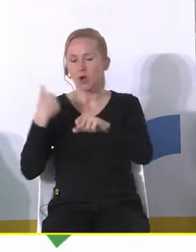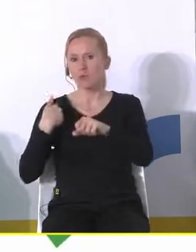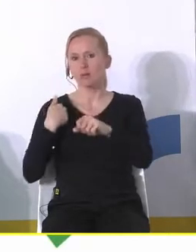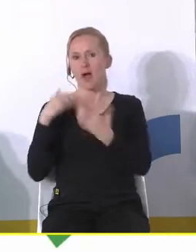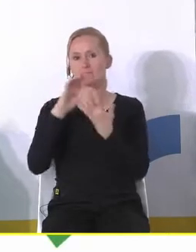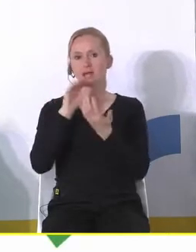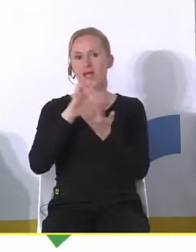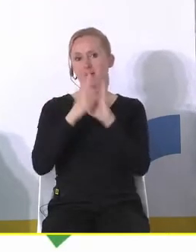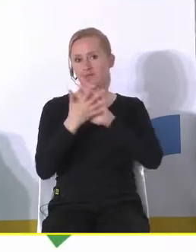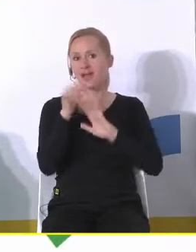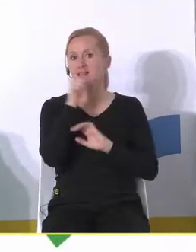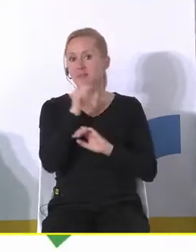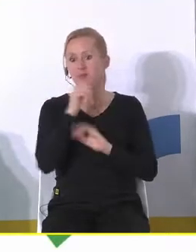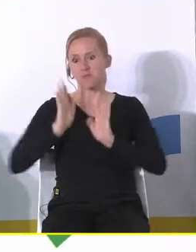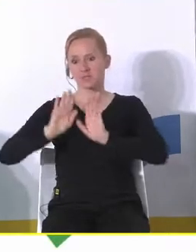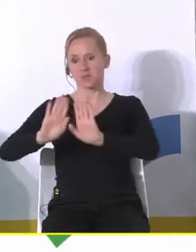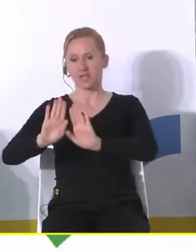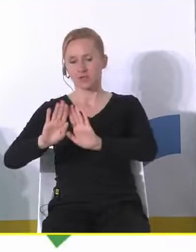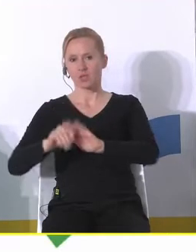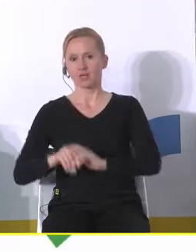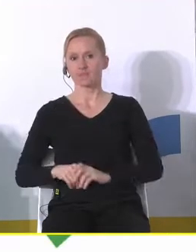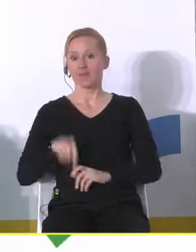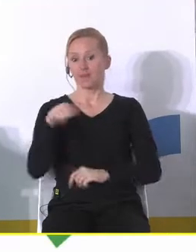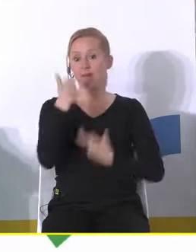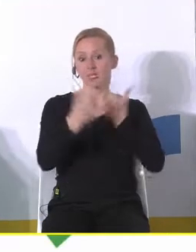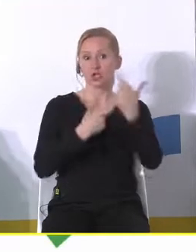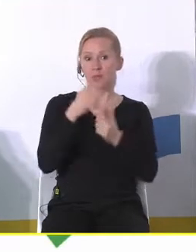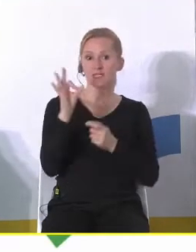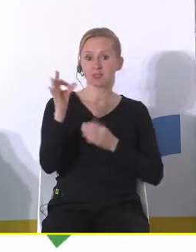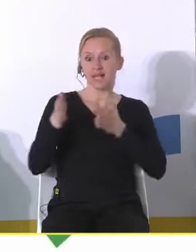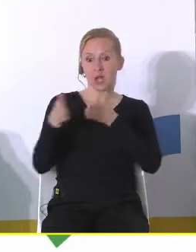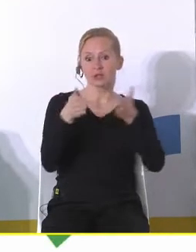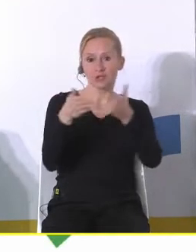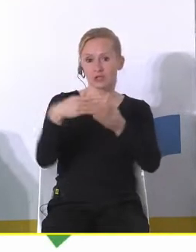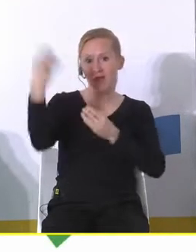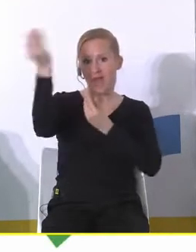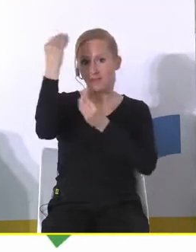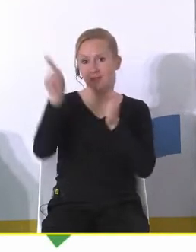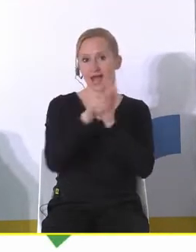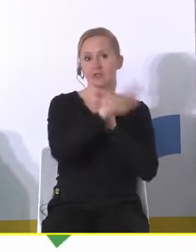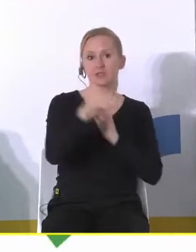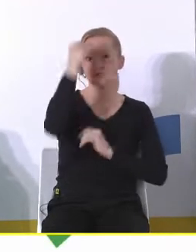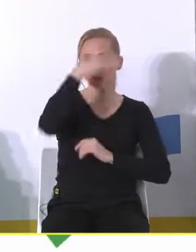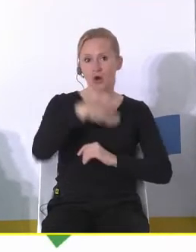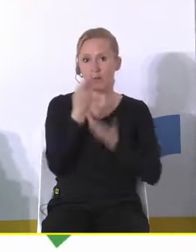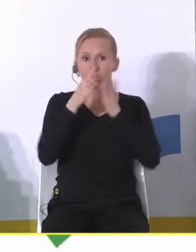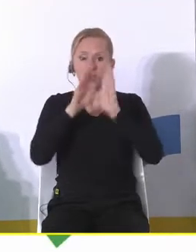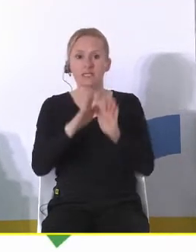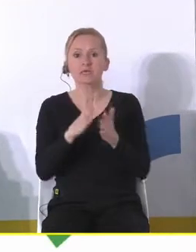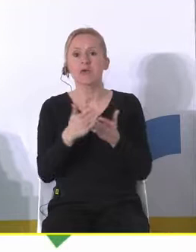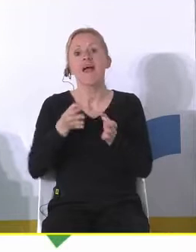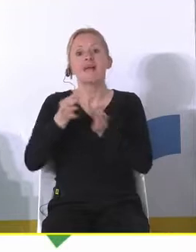zabytkowa została zachowana w związku z tym zrobiono tam ścieżkę edukacyjną dla dzieci ze szkoły który pokazuje